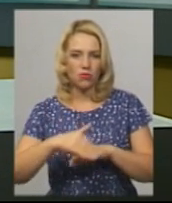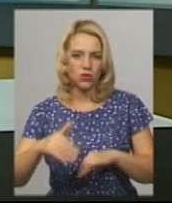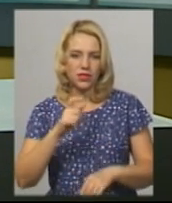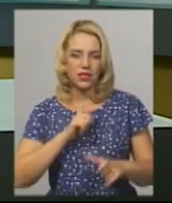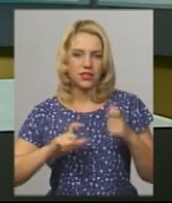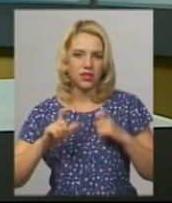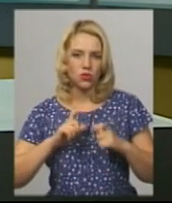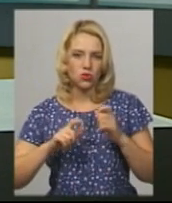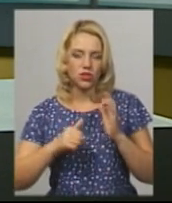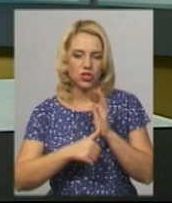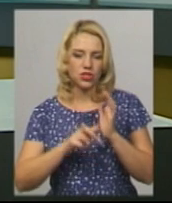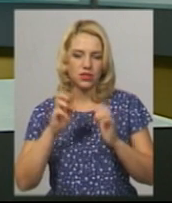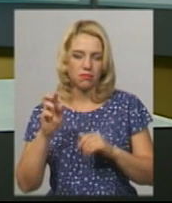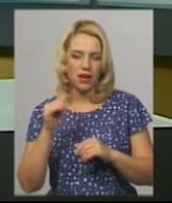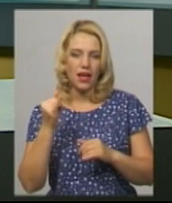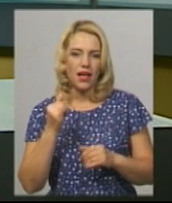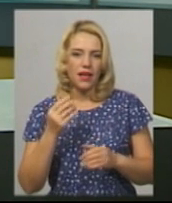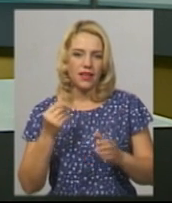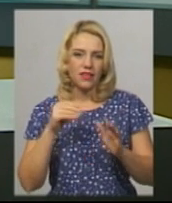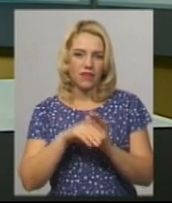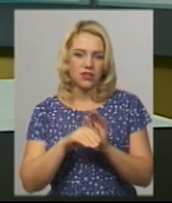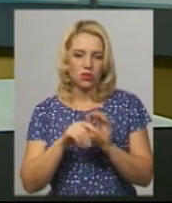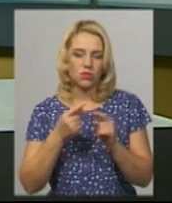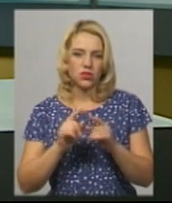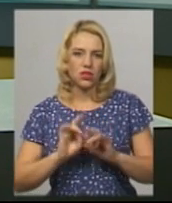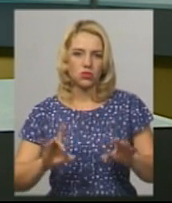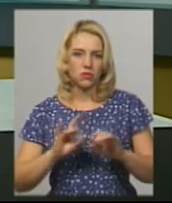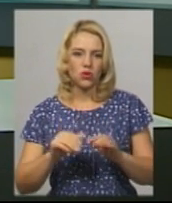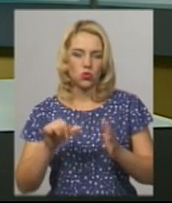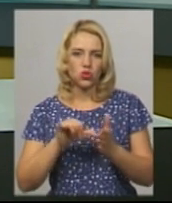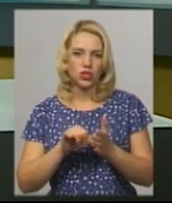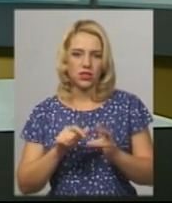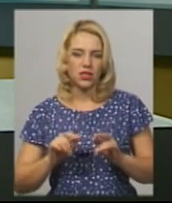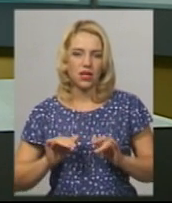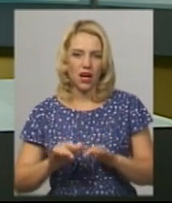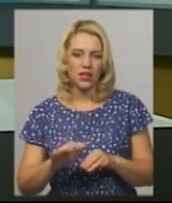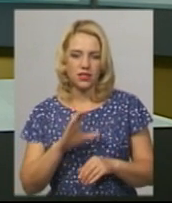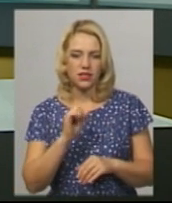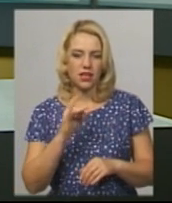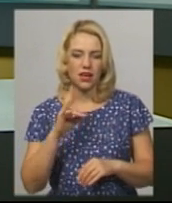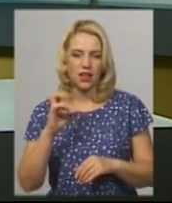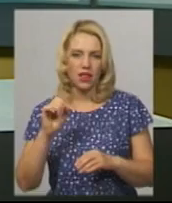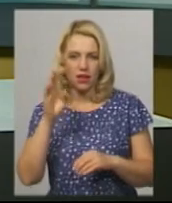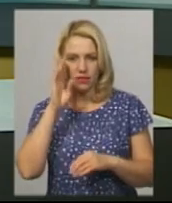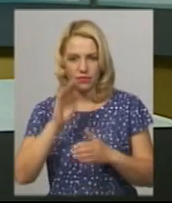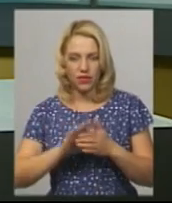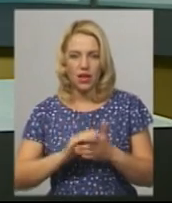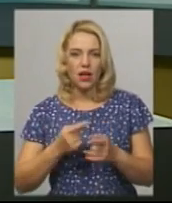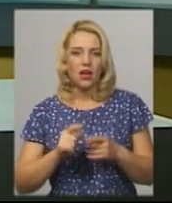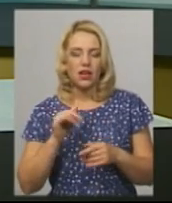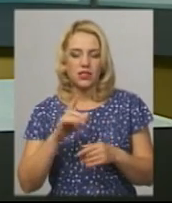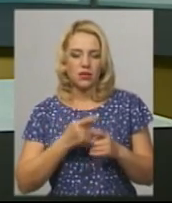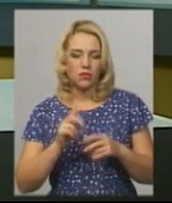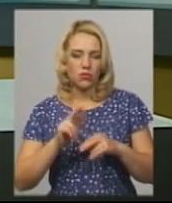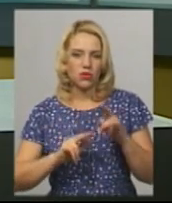6Б інвесторами. Про це говорить учасник акції Олександр Сарана. Каже, об'єкт будується з 2007 року.